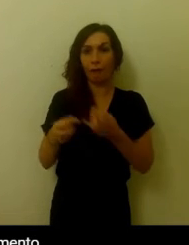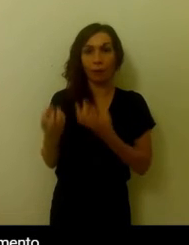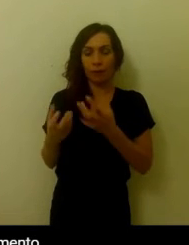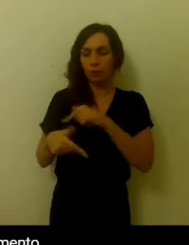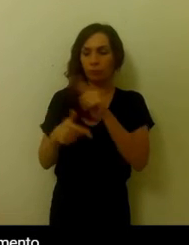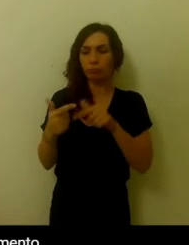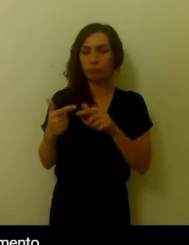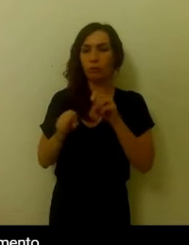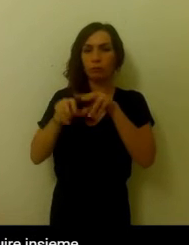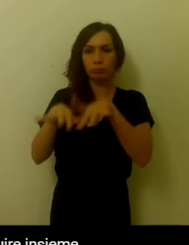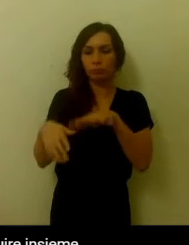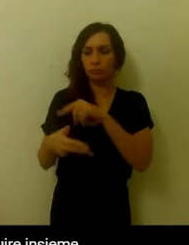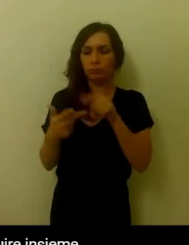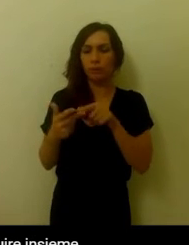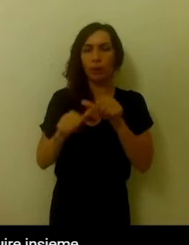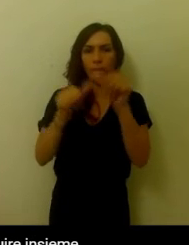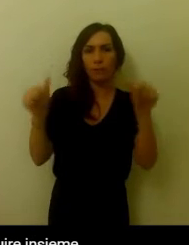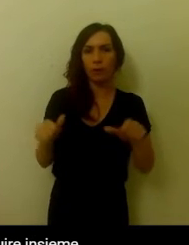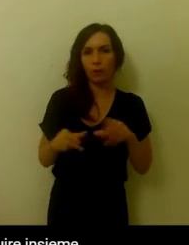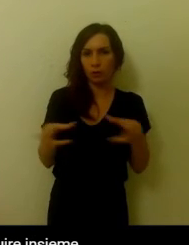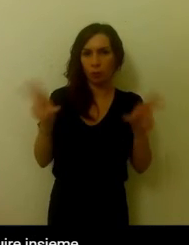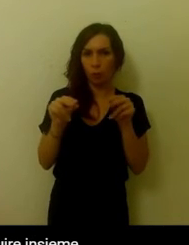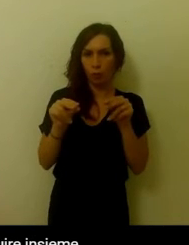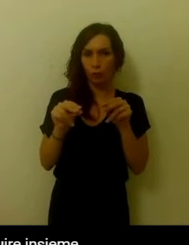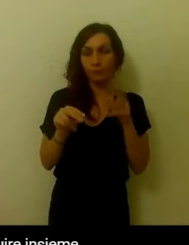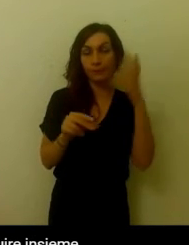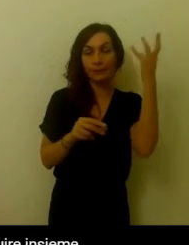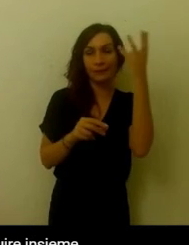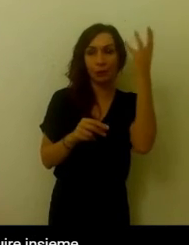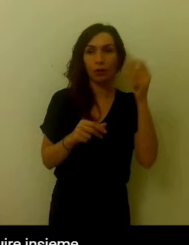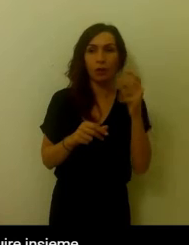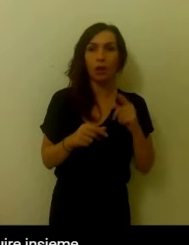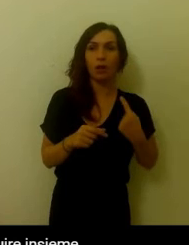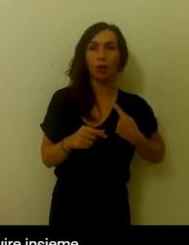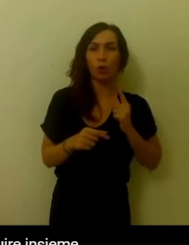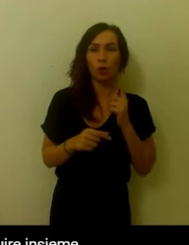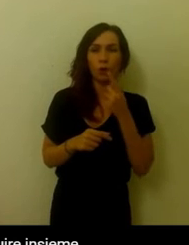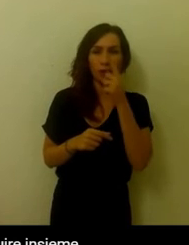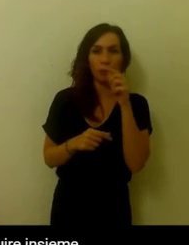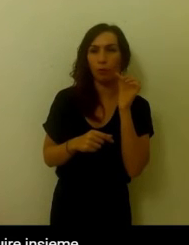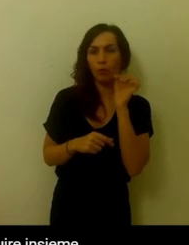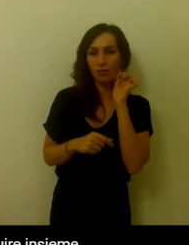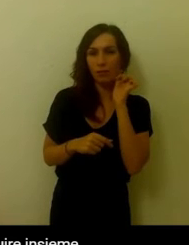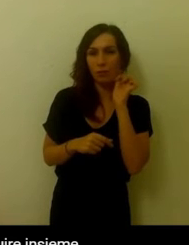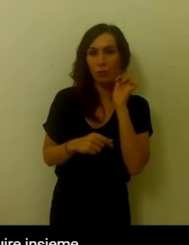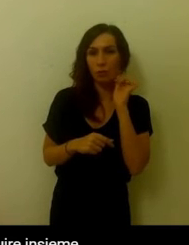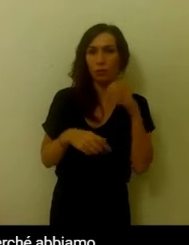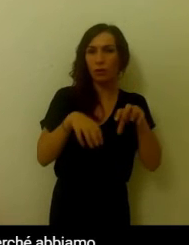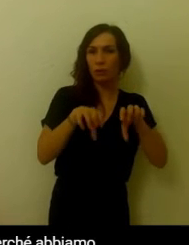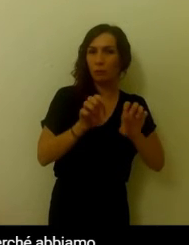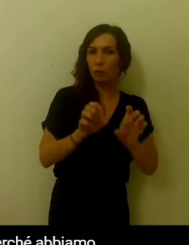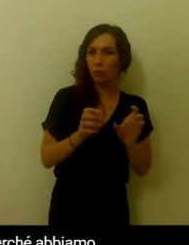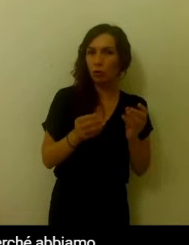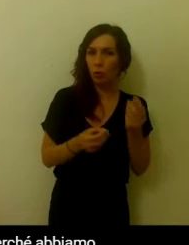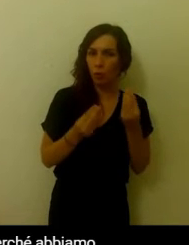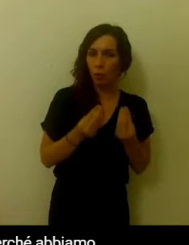proliferazione e il rimodellamento. In teoria il dolore tessutale dovrebbe diminuire insieme alla